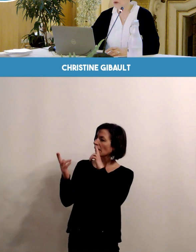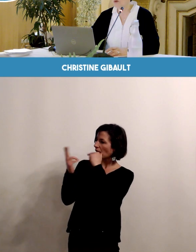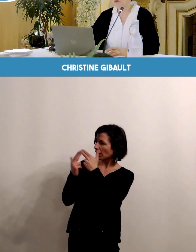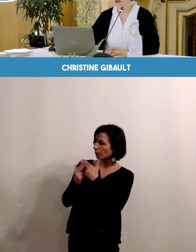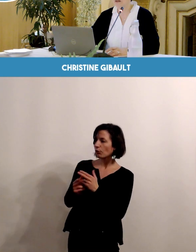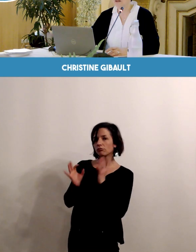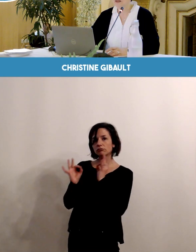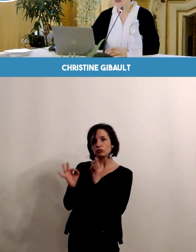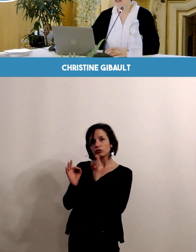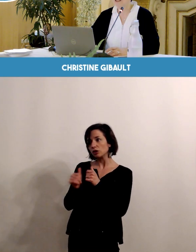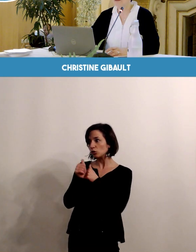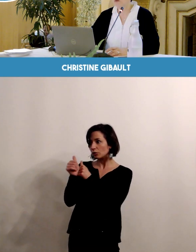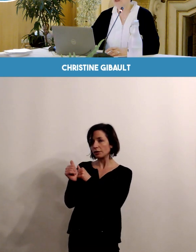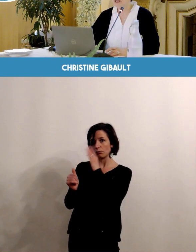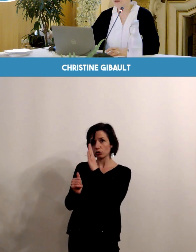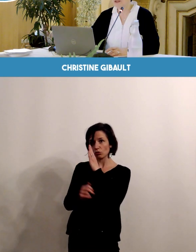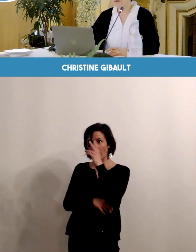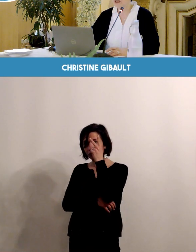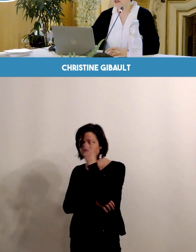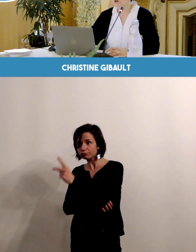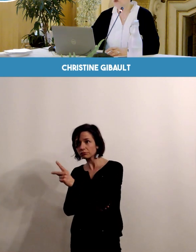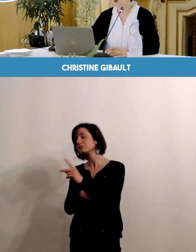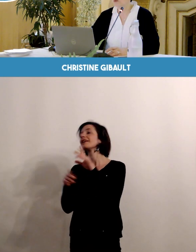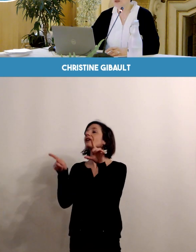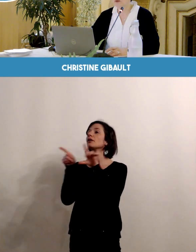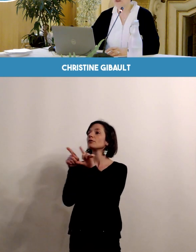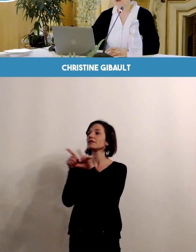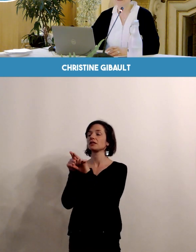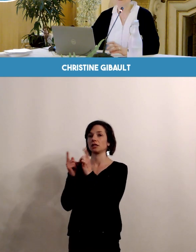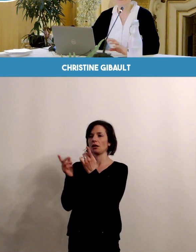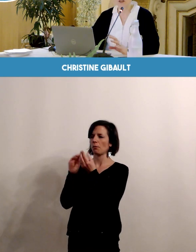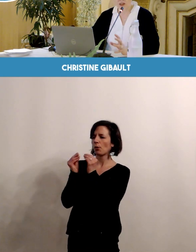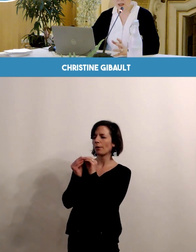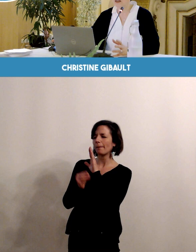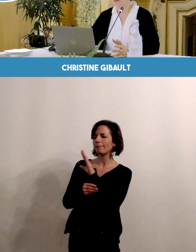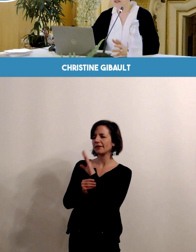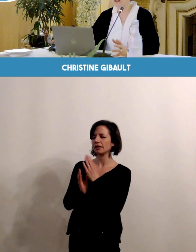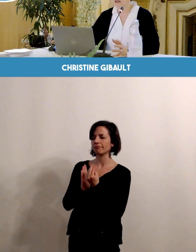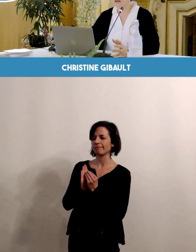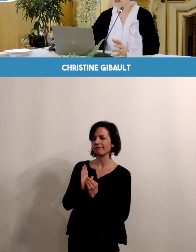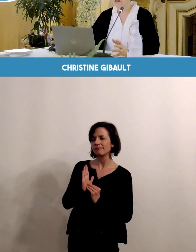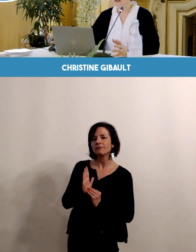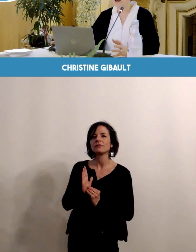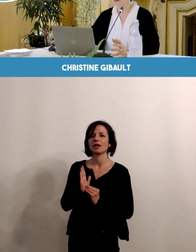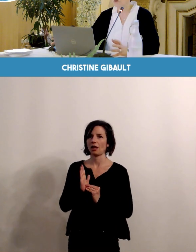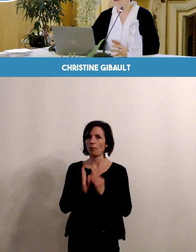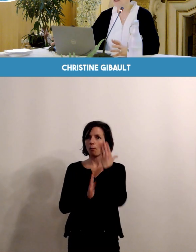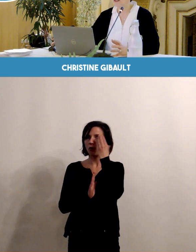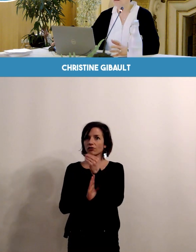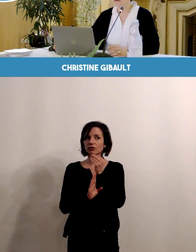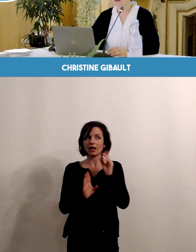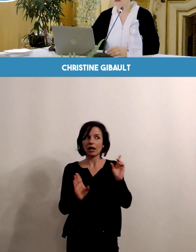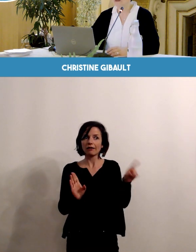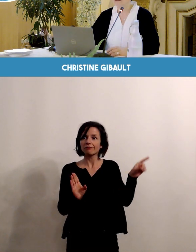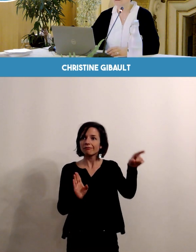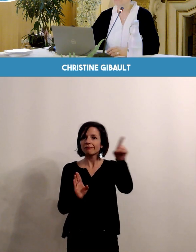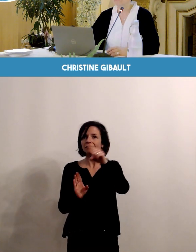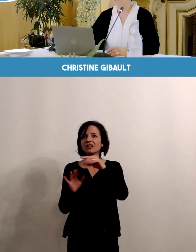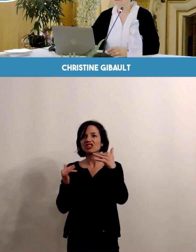fonction de vos besoins et difficultés identifiées, et en tenant compte des professionnels déjà impliqués à vos côtés.